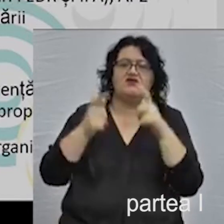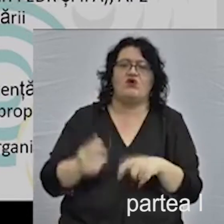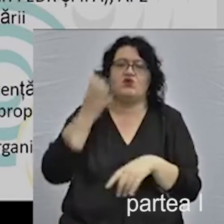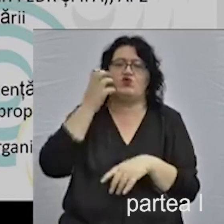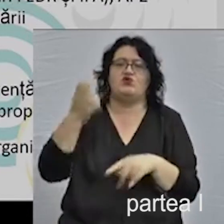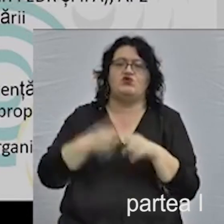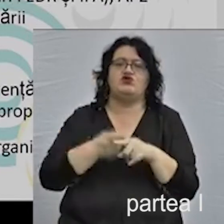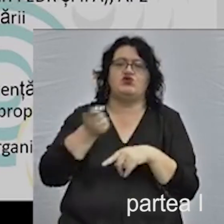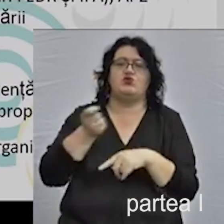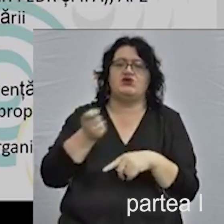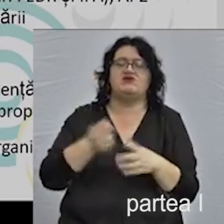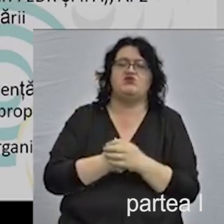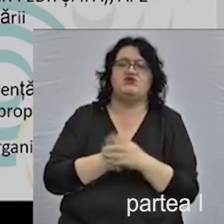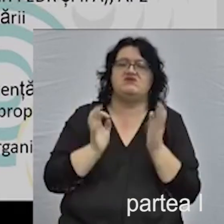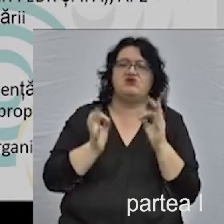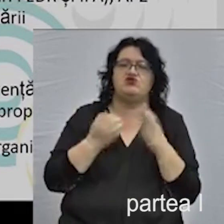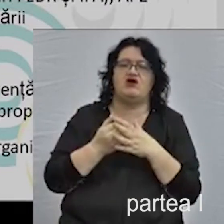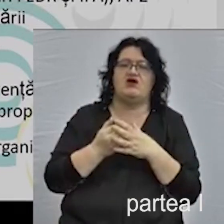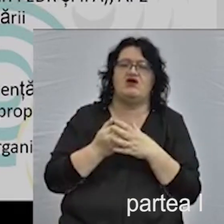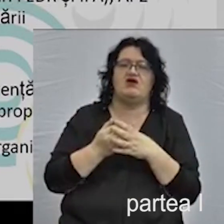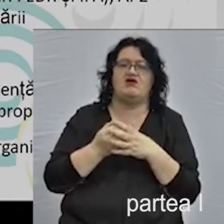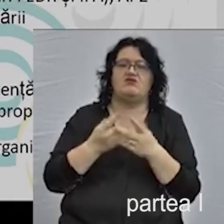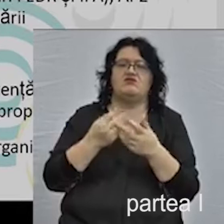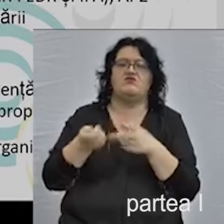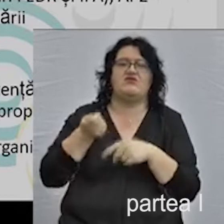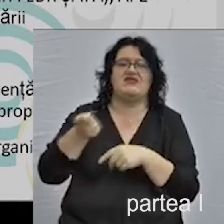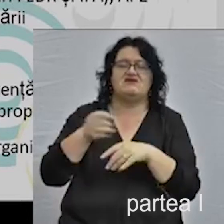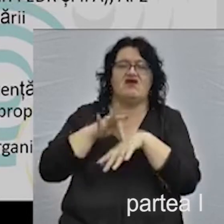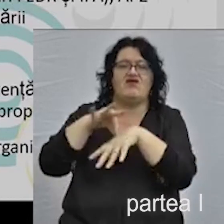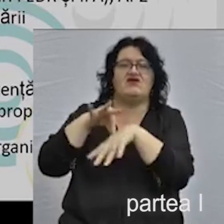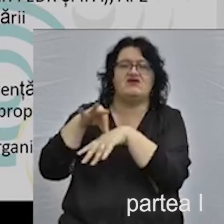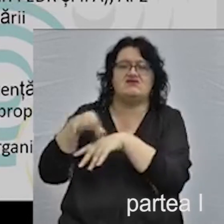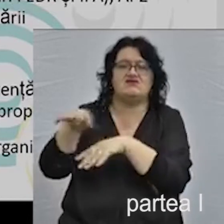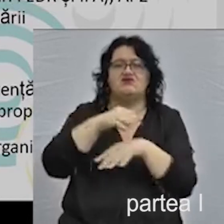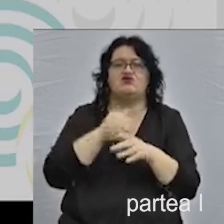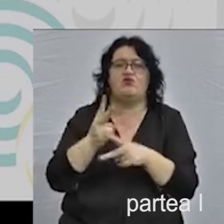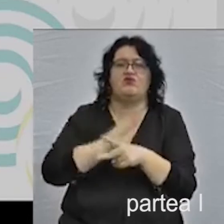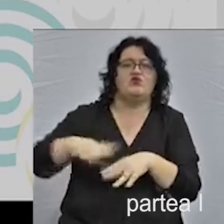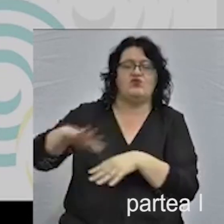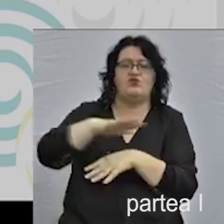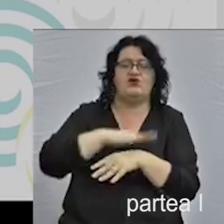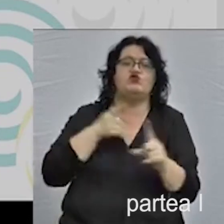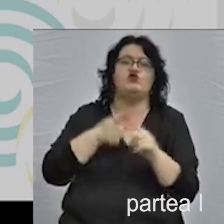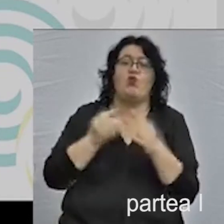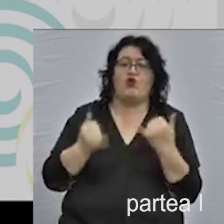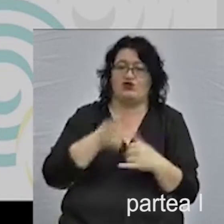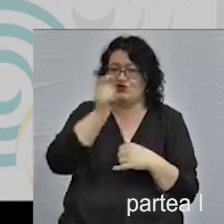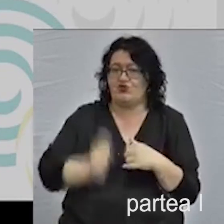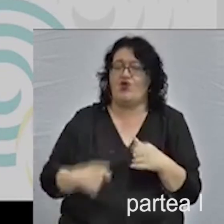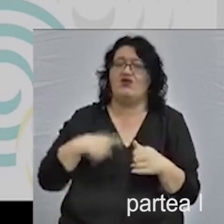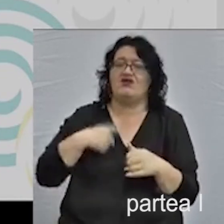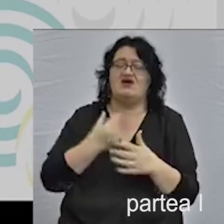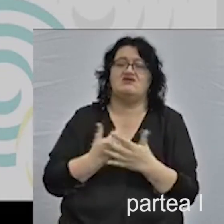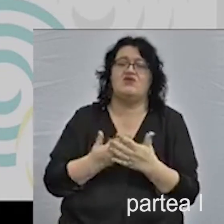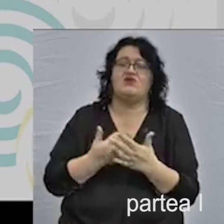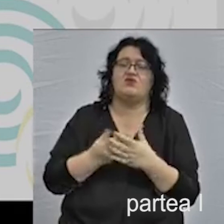culturii și turismului, în special ghizii turistici și, mai presus de toate, publicul larg. Pentru că însăși scopul acestui proiect este ca